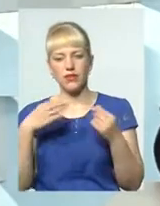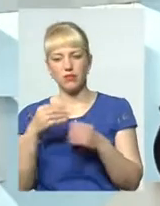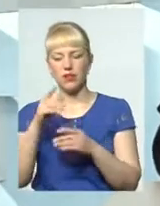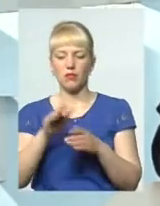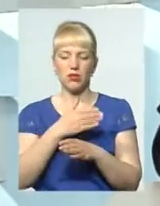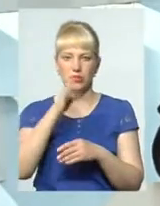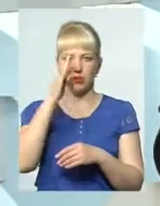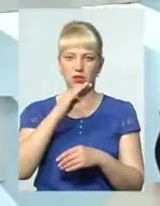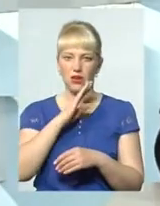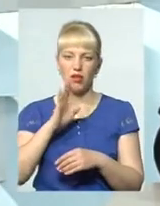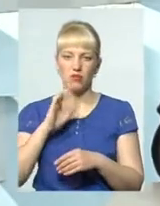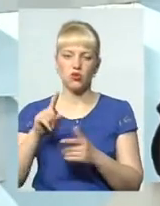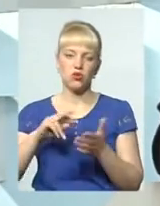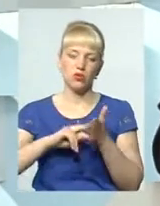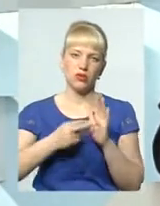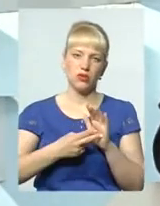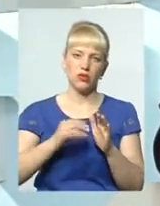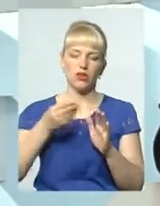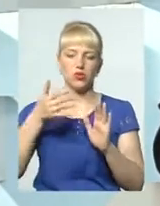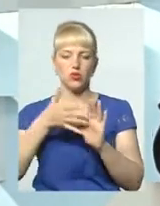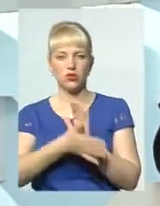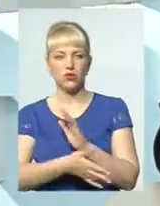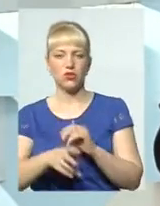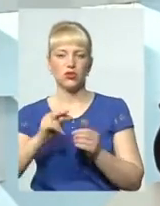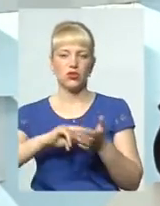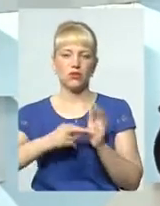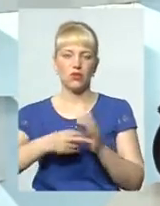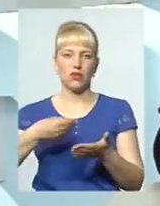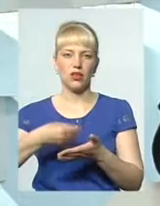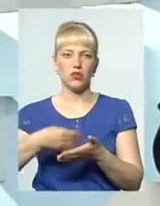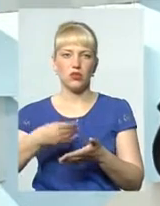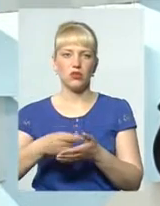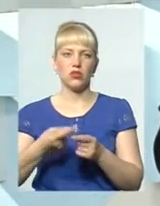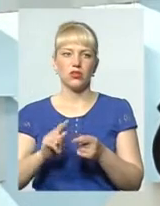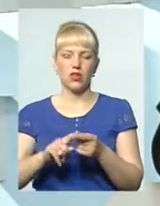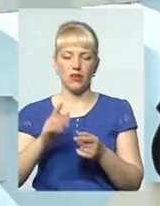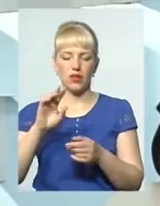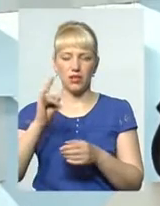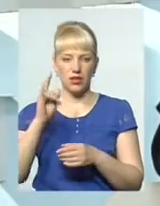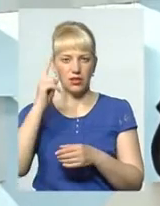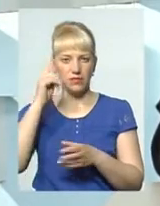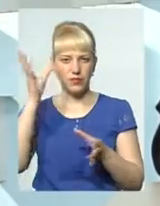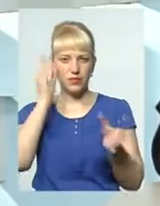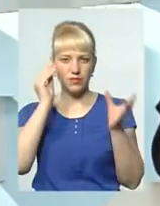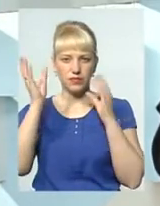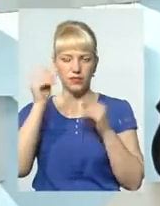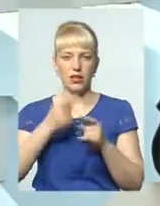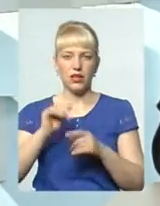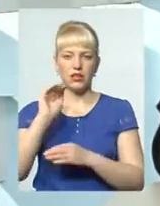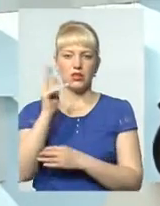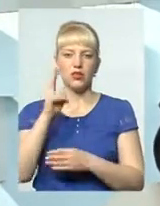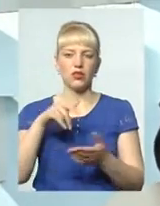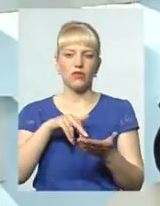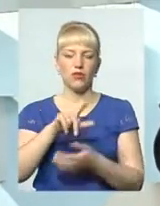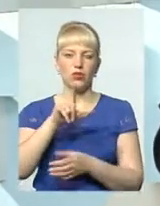іншими, щодо планування, щодо витрат, щодо планування бюджету, все одно відкладається в дитини. Дитина, яка виходить з